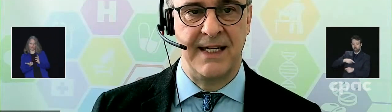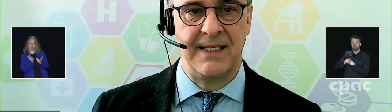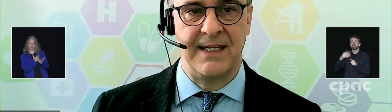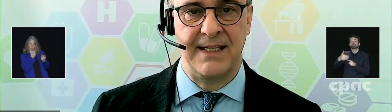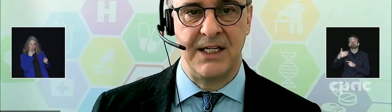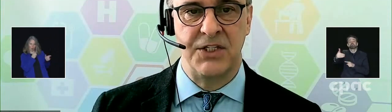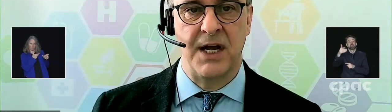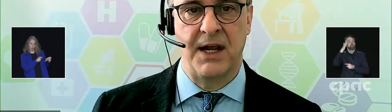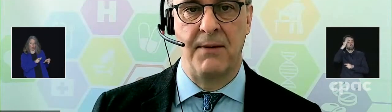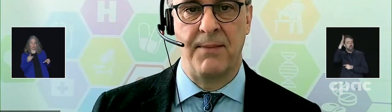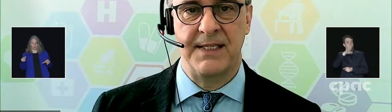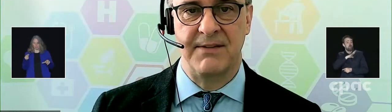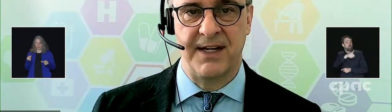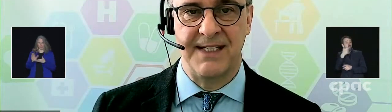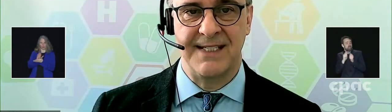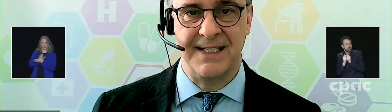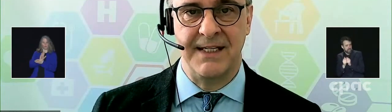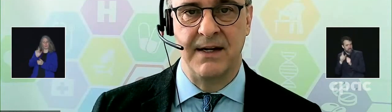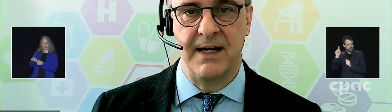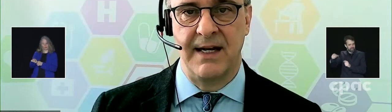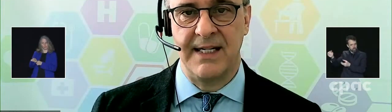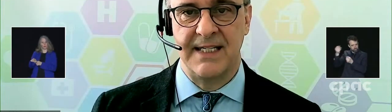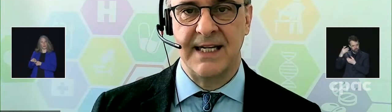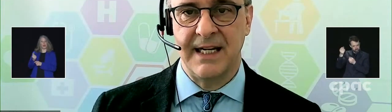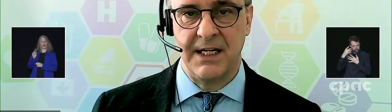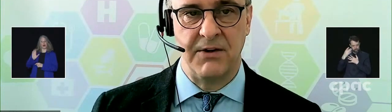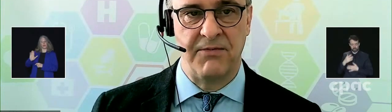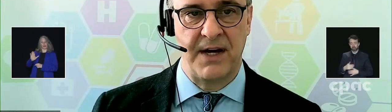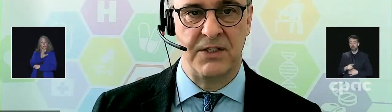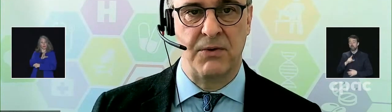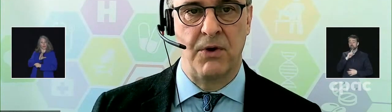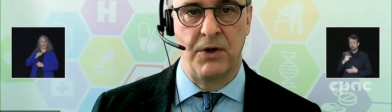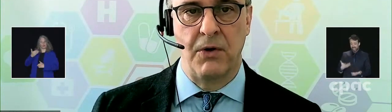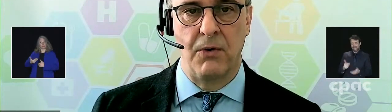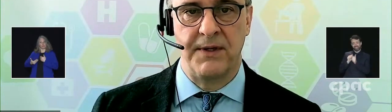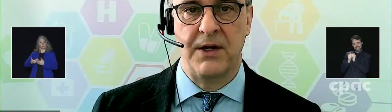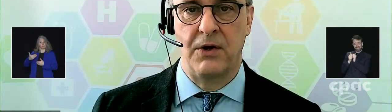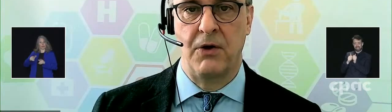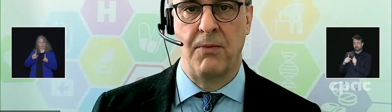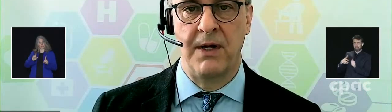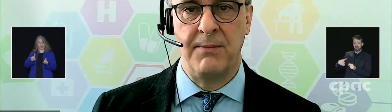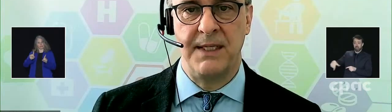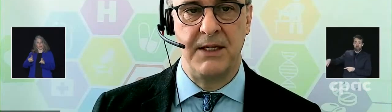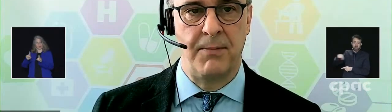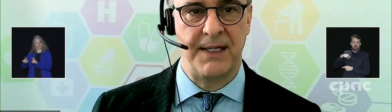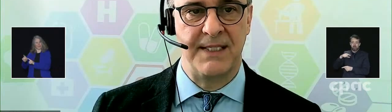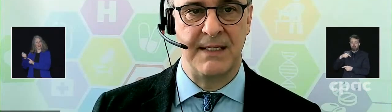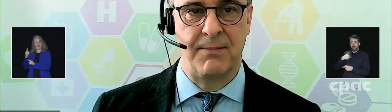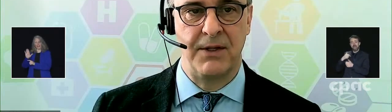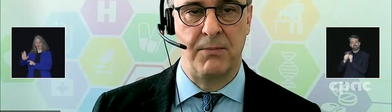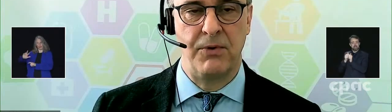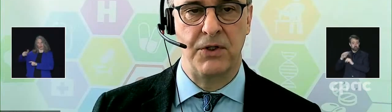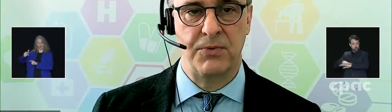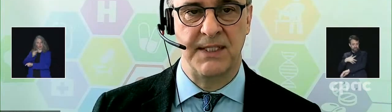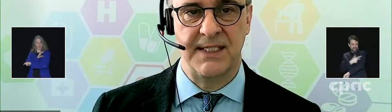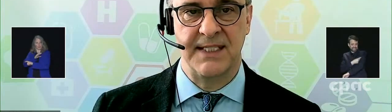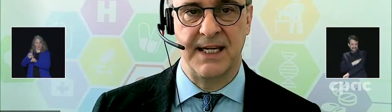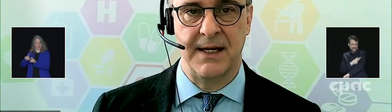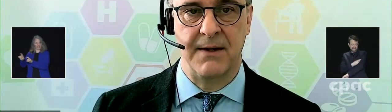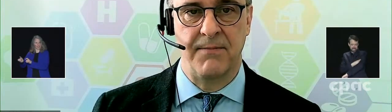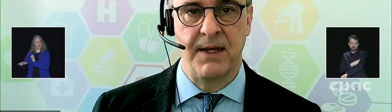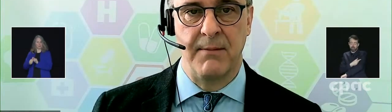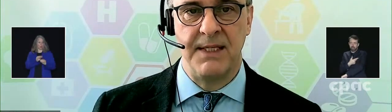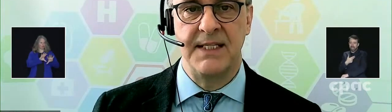que les aînés étaient déjà en grande partie vaccinés, les essais cliniques de phase 3 ne comptaient qu'un nombre limité de participants de plus de